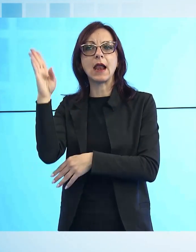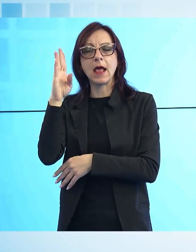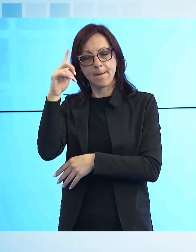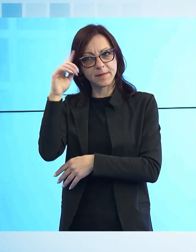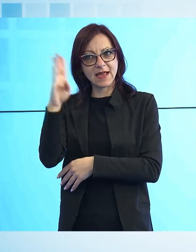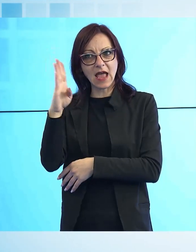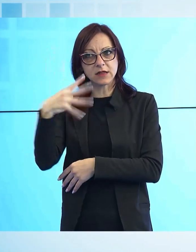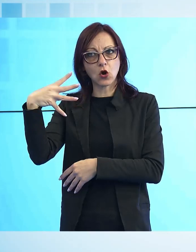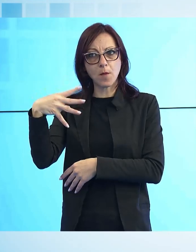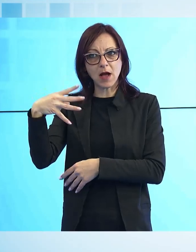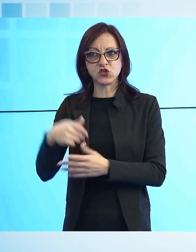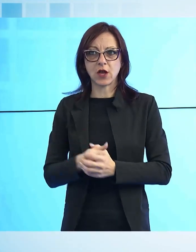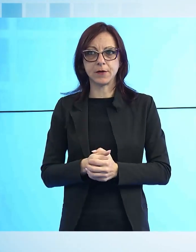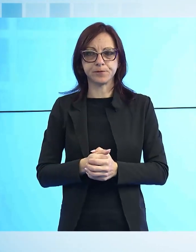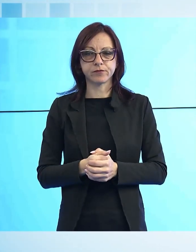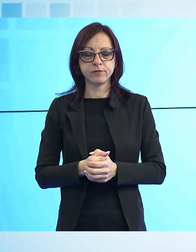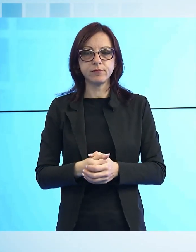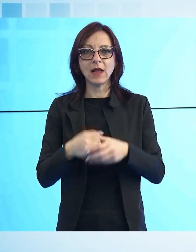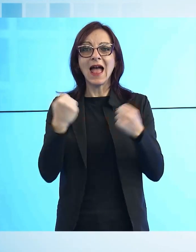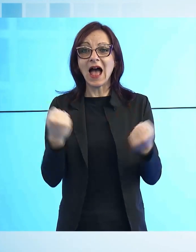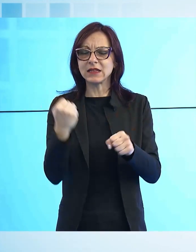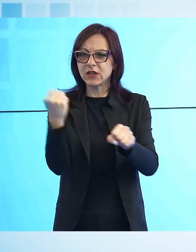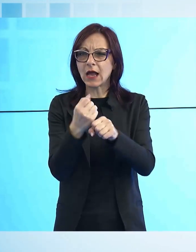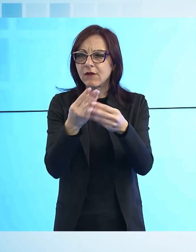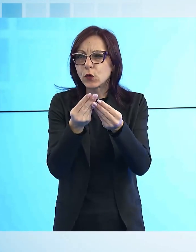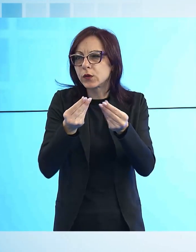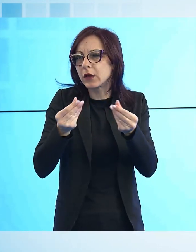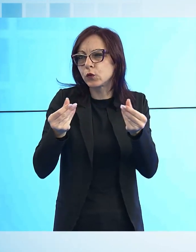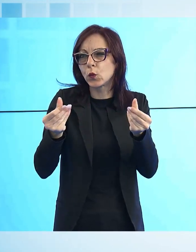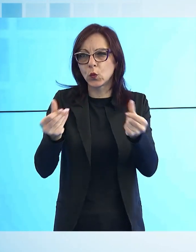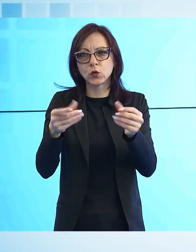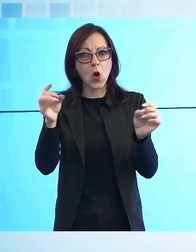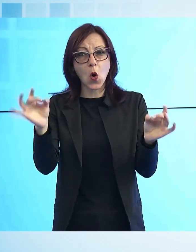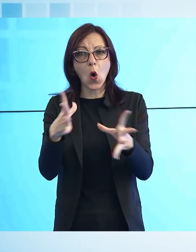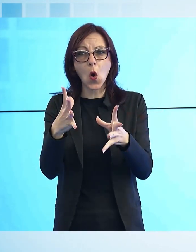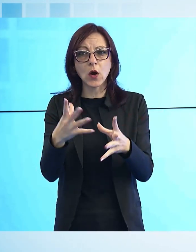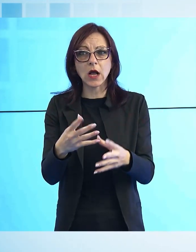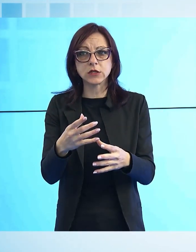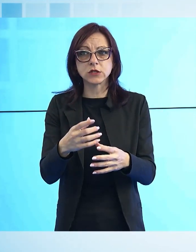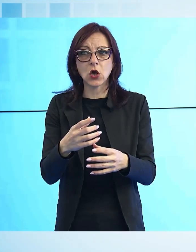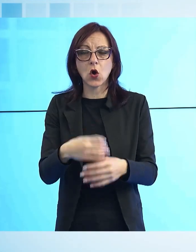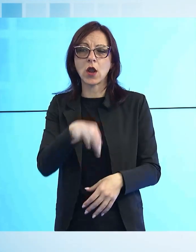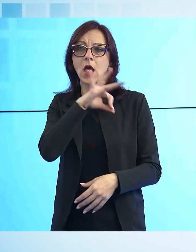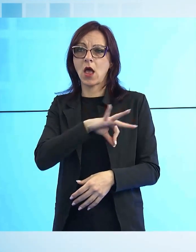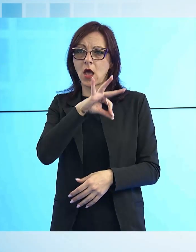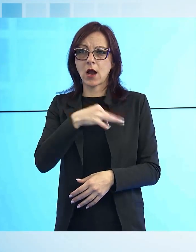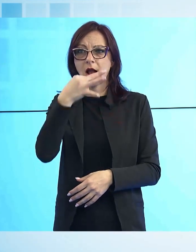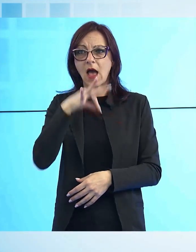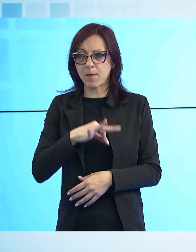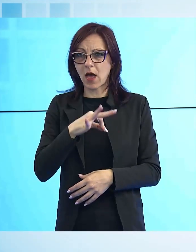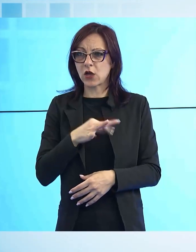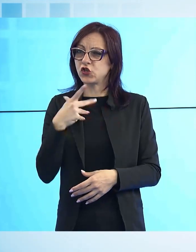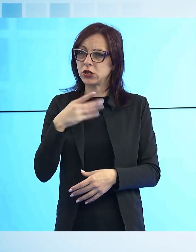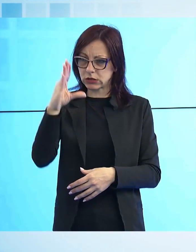pratica di lavorazione dei tessuti, grazie a questo progetto, diviene così opportunità per acquisire competenze professionali e costruire relazioni,